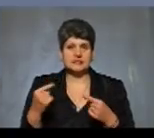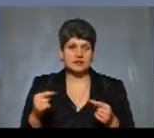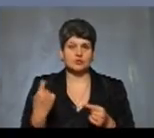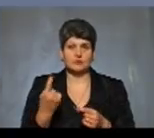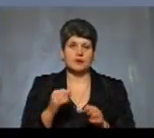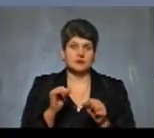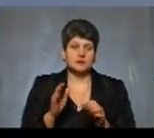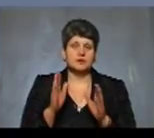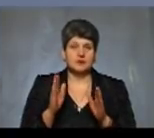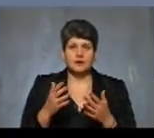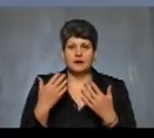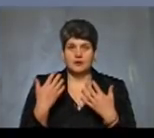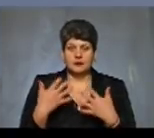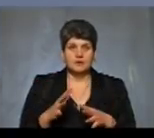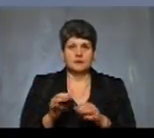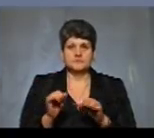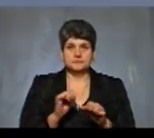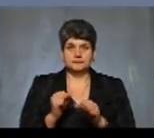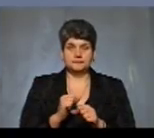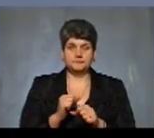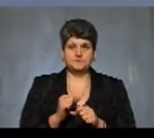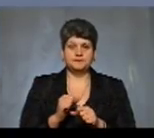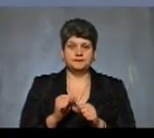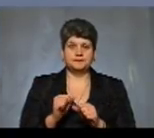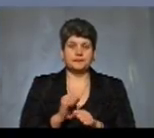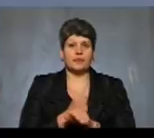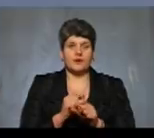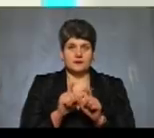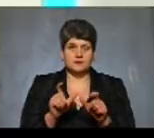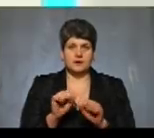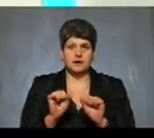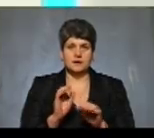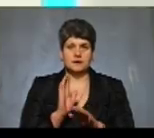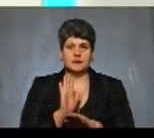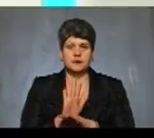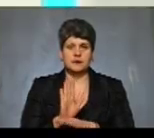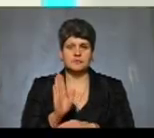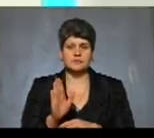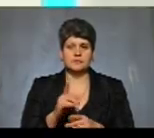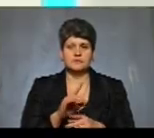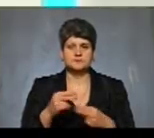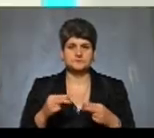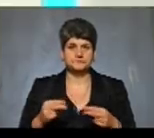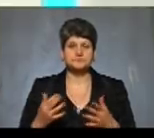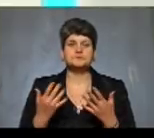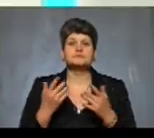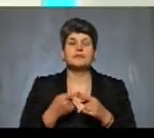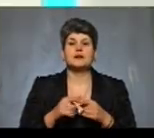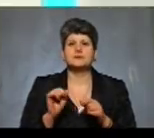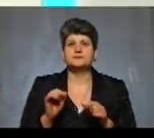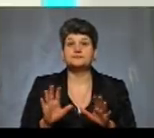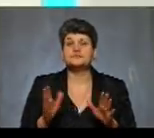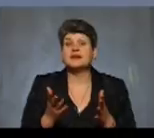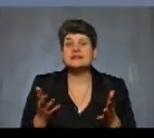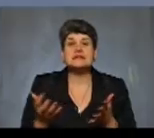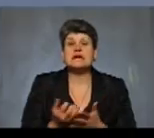і вже на аптеку розпорядження, вказівка, не реалізовувати певні… однозначно. Взагалі, такі вказівки можуть стосуватися так, що десь знайшли